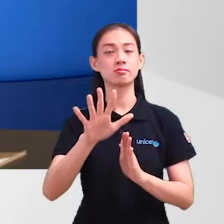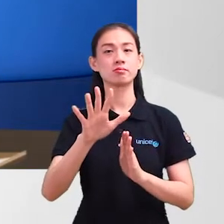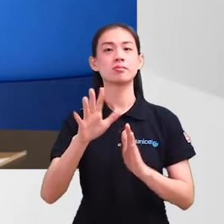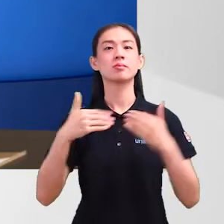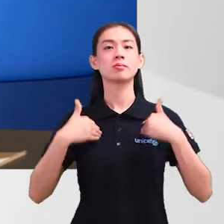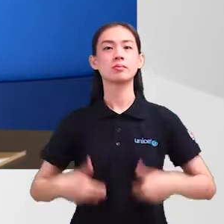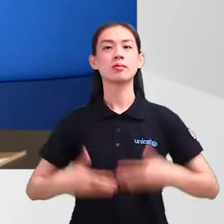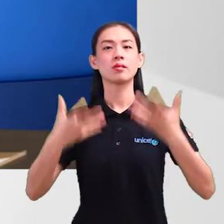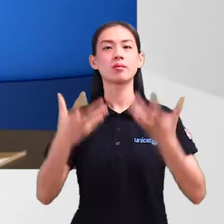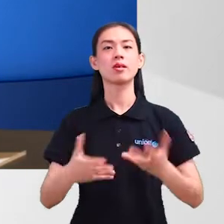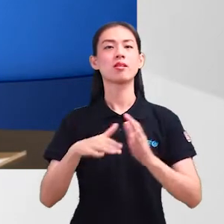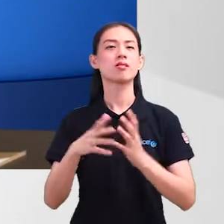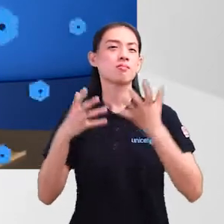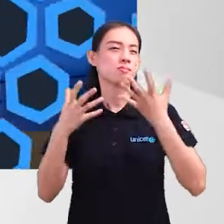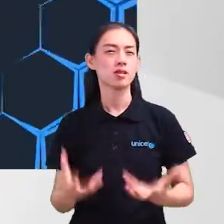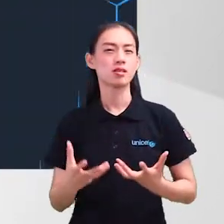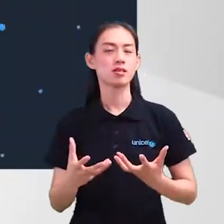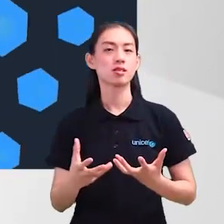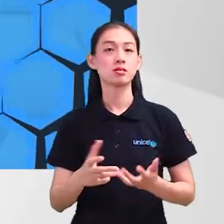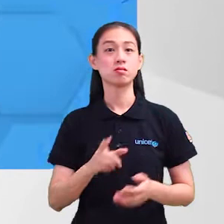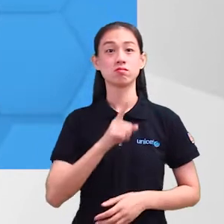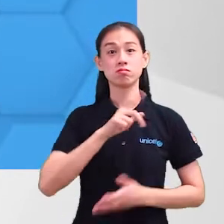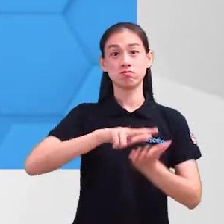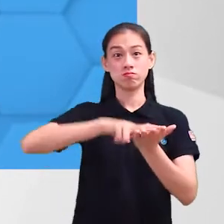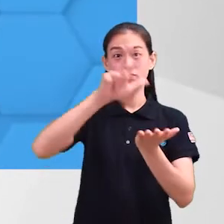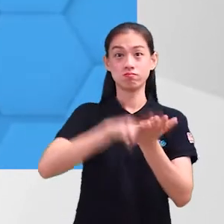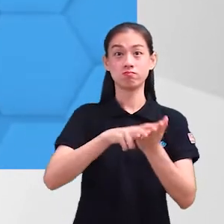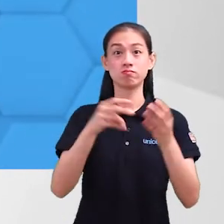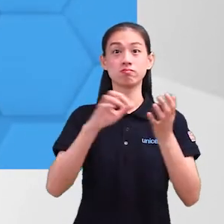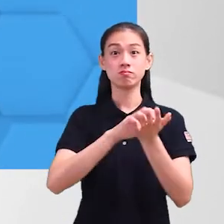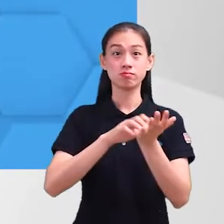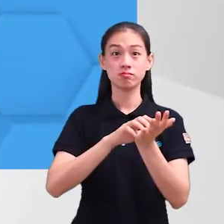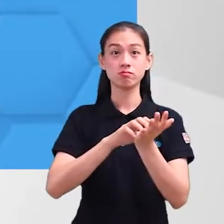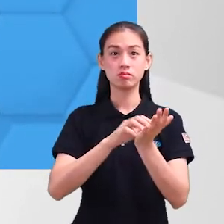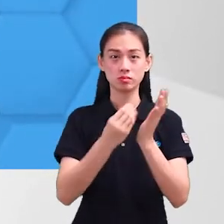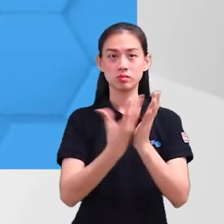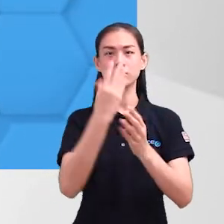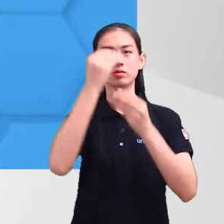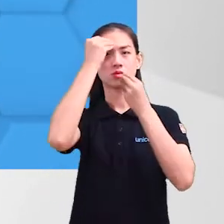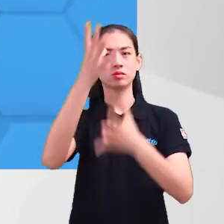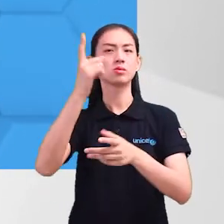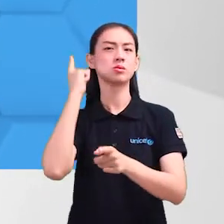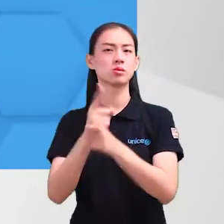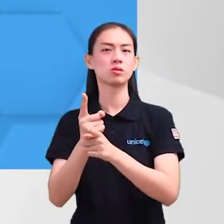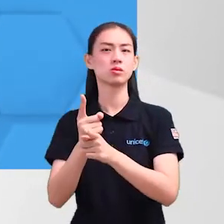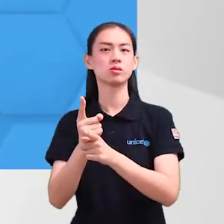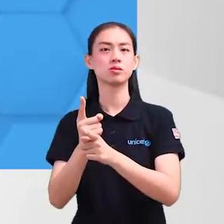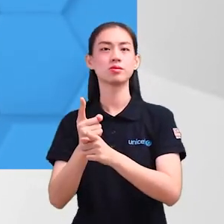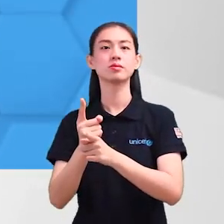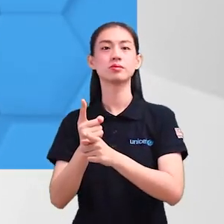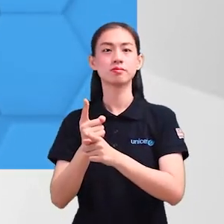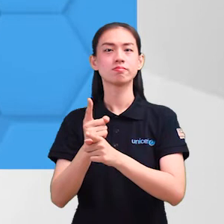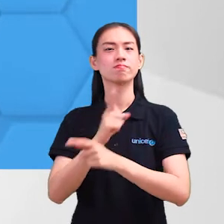dikira sebagai berat badan yang berlebihan Untuk memastikan kalkulator kita akan memaparkan maklumat yang betul,